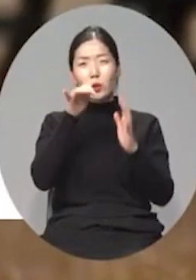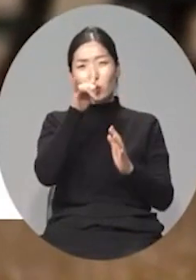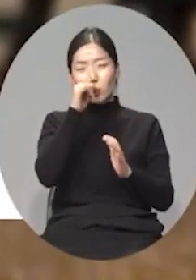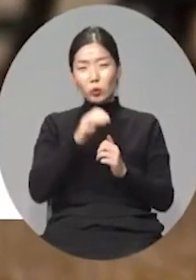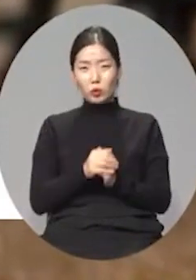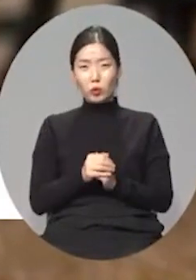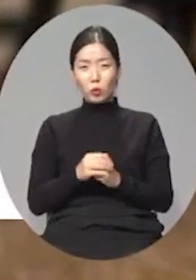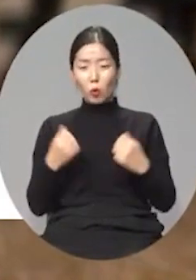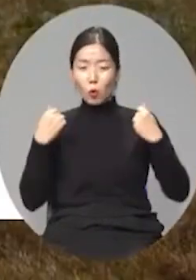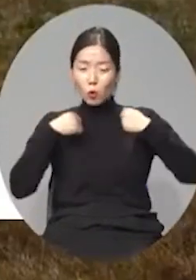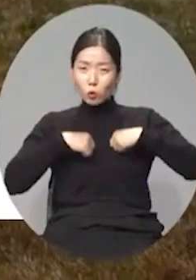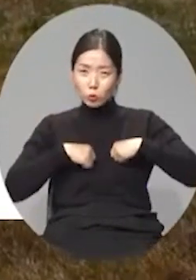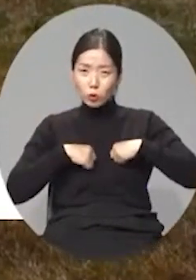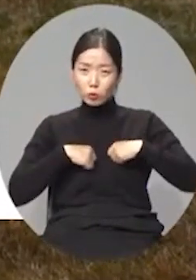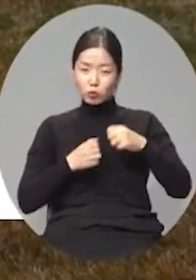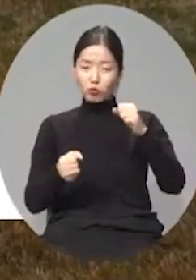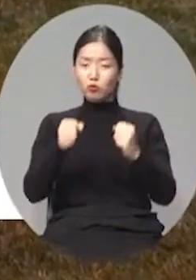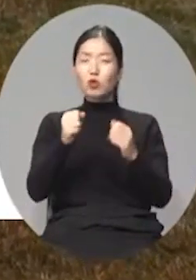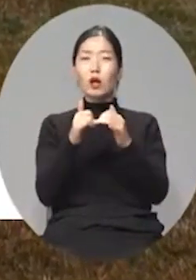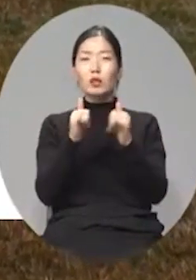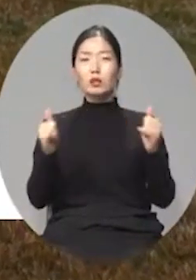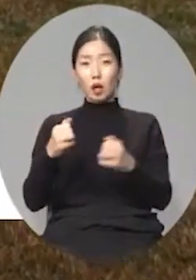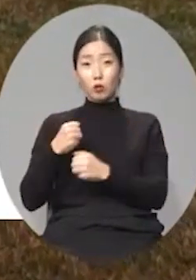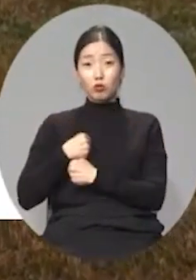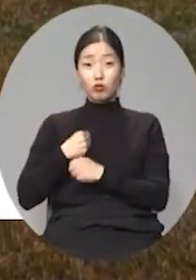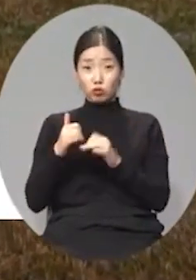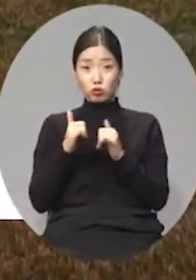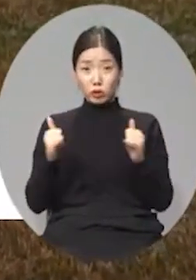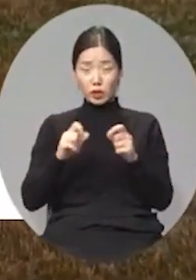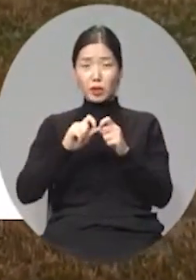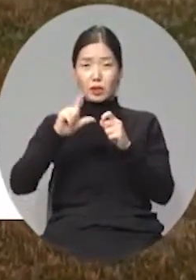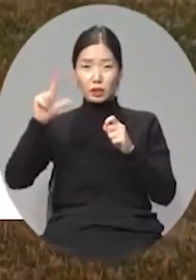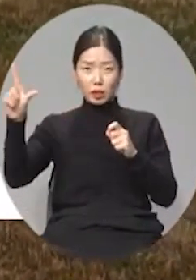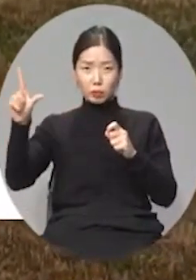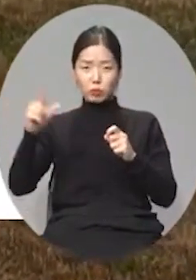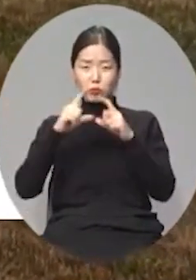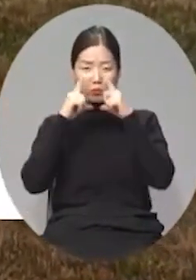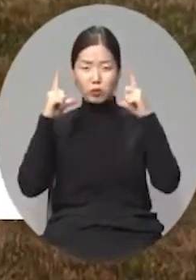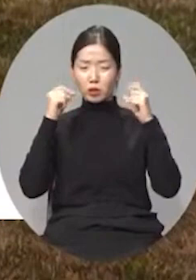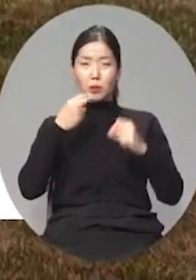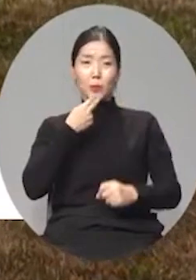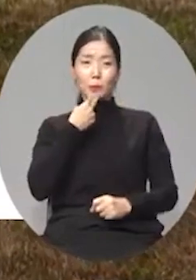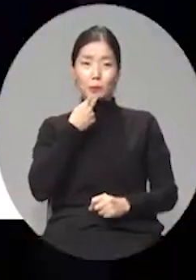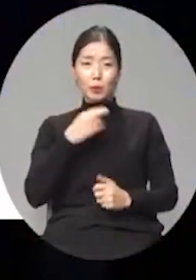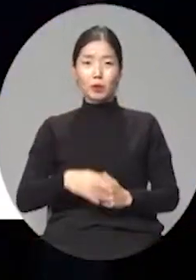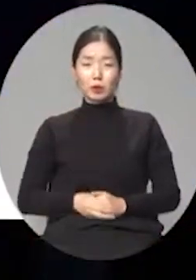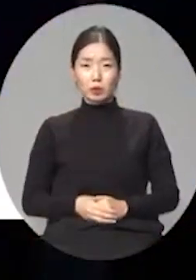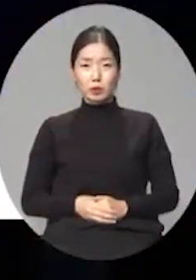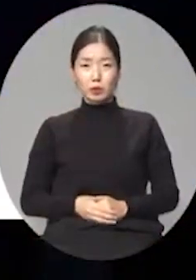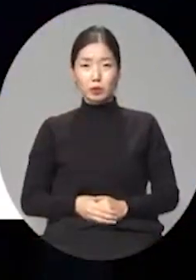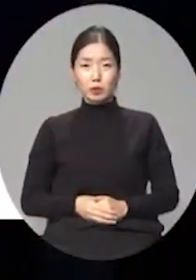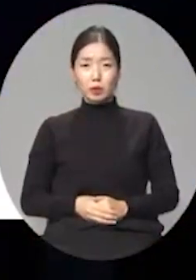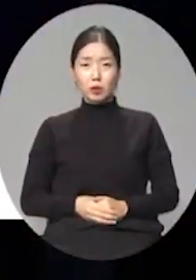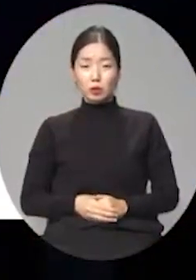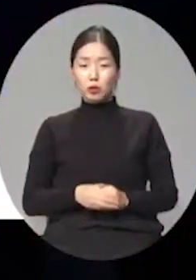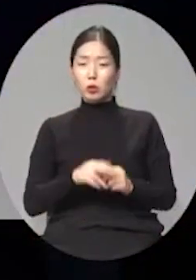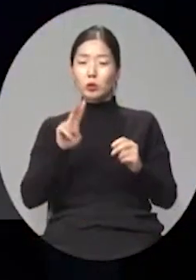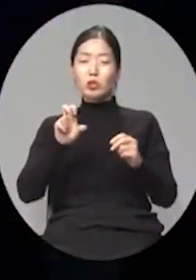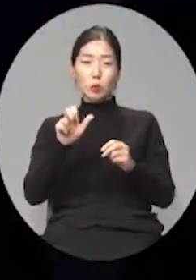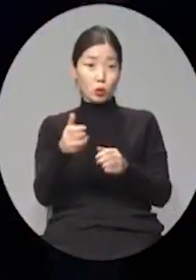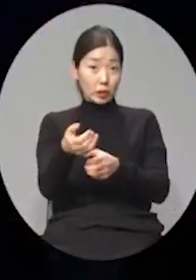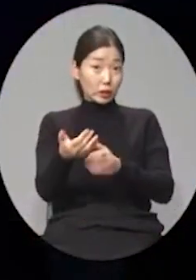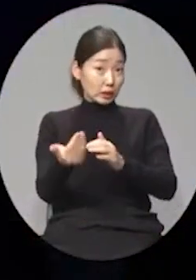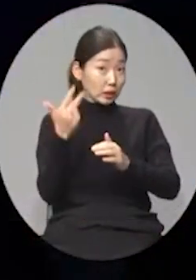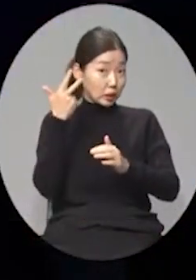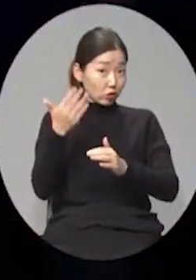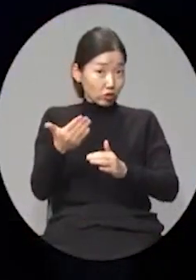전투복과 조종사복 차림의 군인들까지 거의 대부분이 마스크를 쓰지 않았습니다. 이번엔 성탄절을 일주일